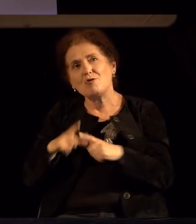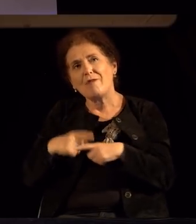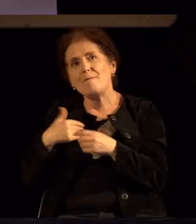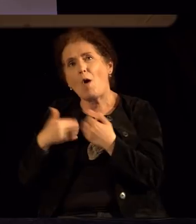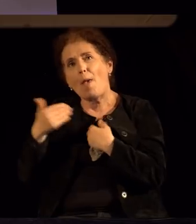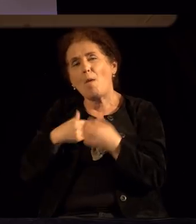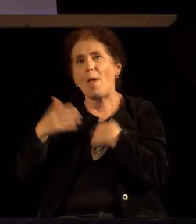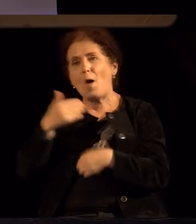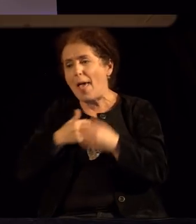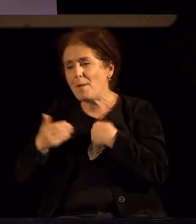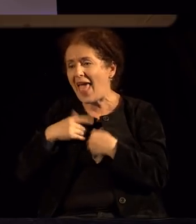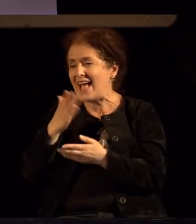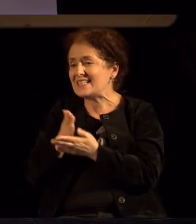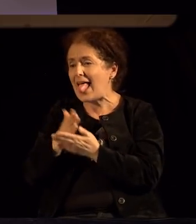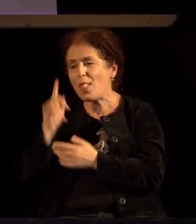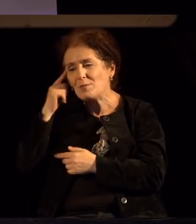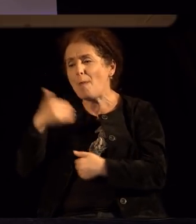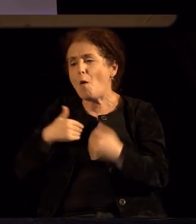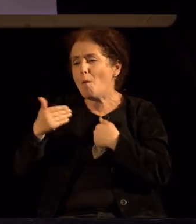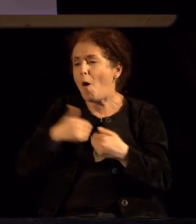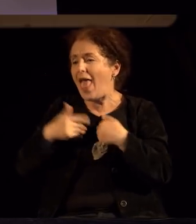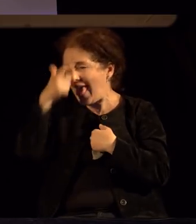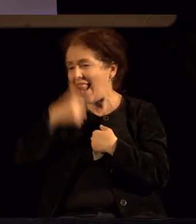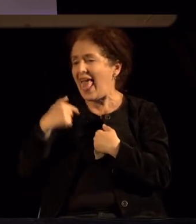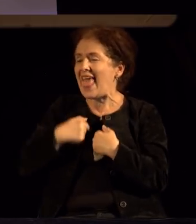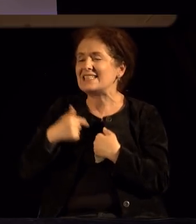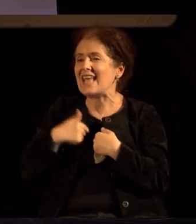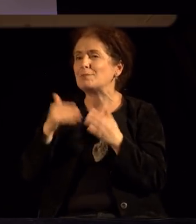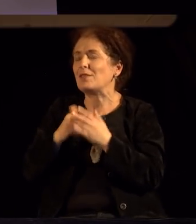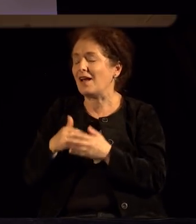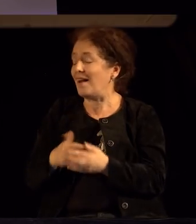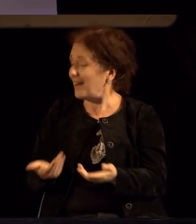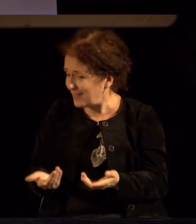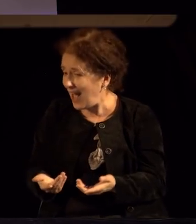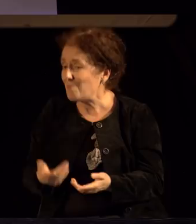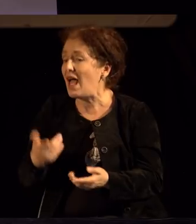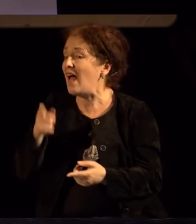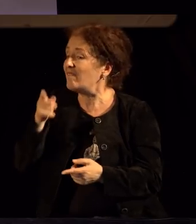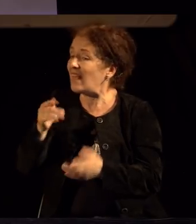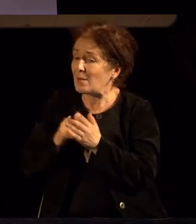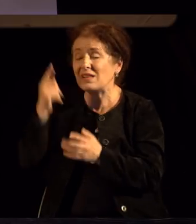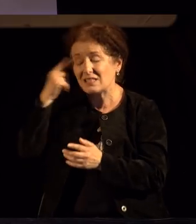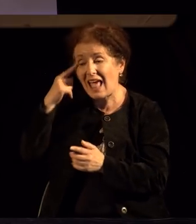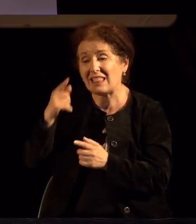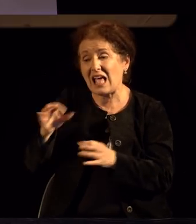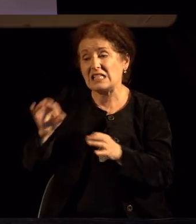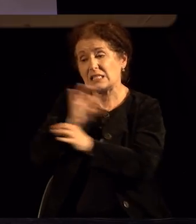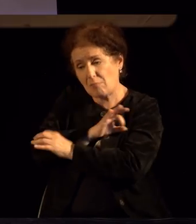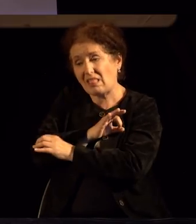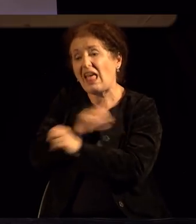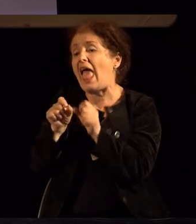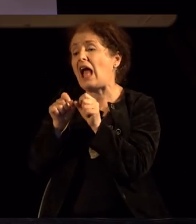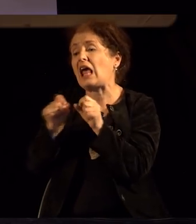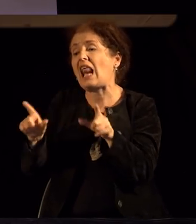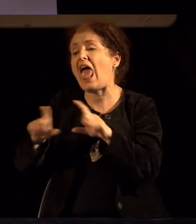И вие, зар не сте себични цело време која зборувате за смрта дека е крај, и зашто е така, а